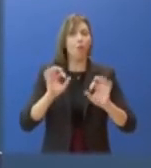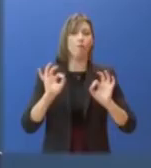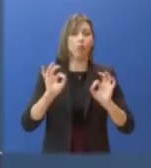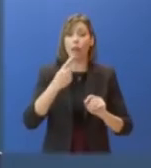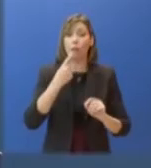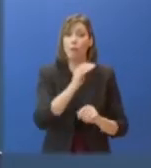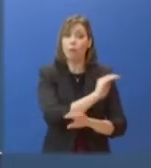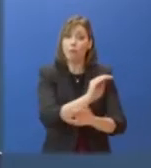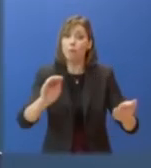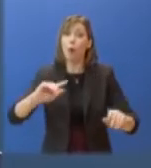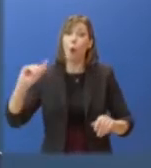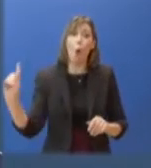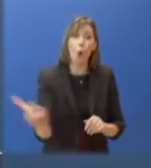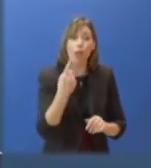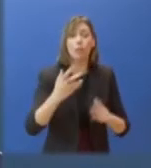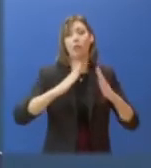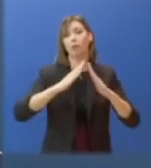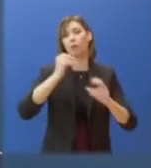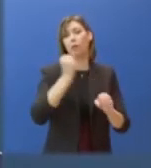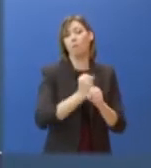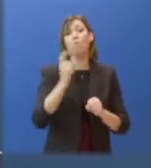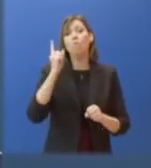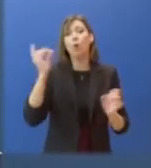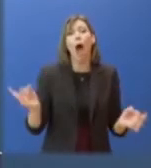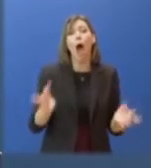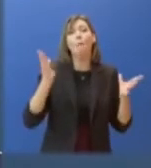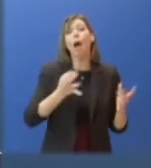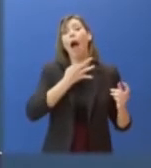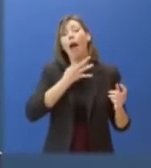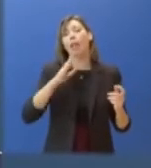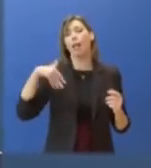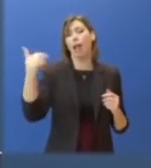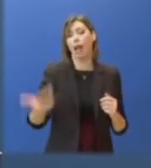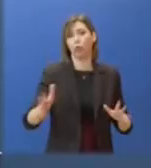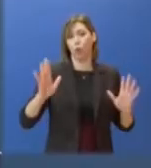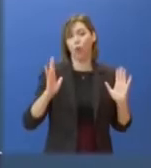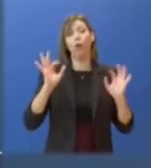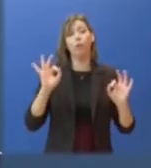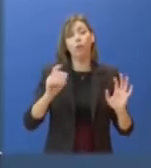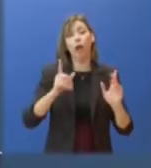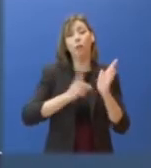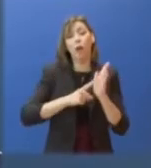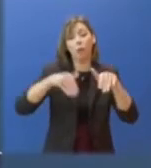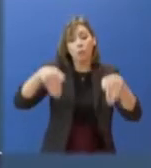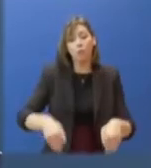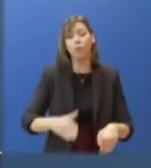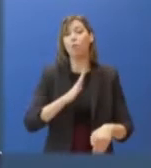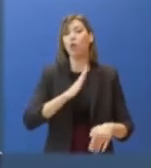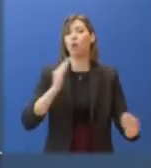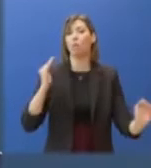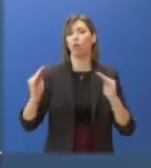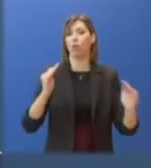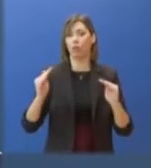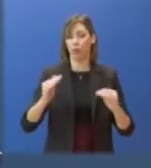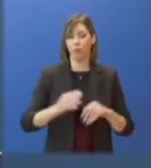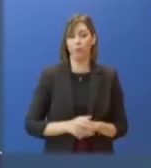στις απολύτως απαραίτητες και να ακολουθούνται συνεχώς οι οδηγίες των αρμόδιων αρχών, ενώ για τους συμπολίτες μας που χρειάζονται βοήθεια συνίσταται να επικοινωνούν είτε με